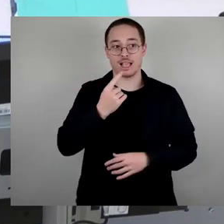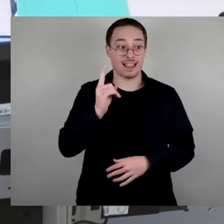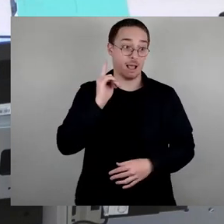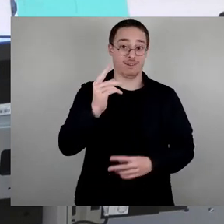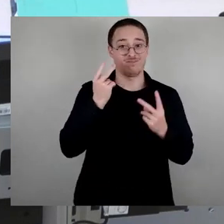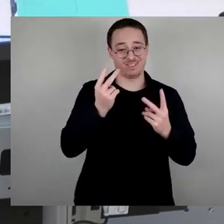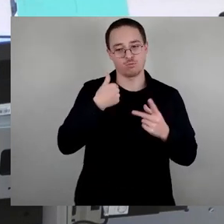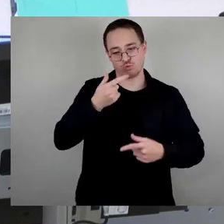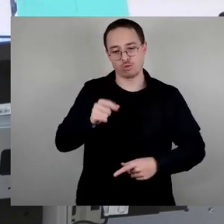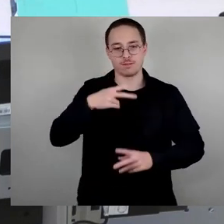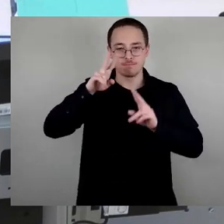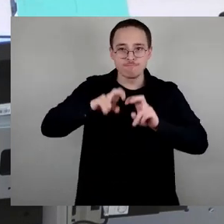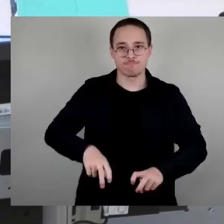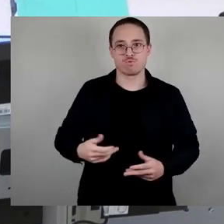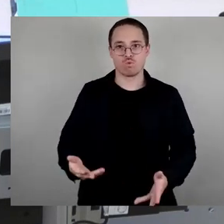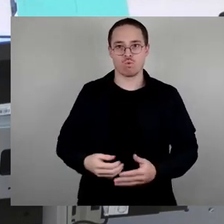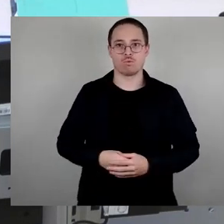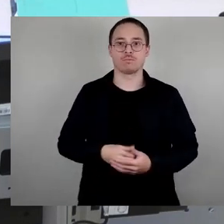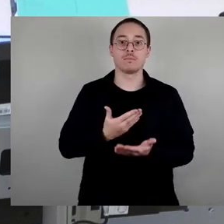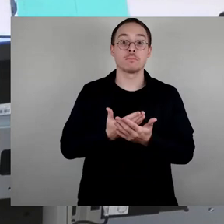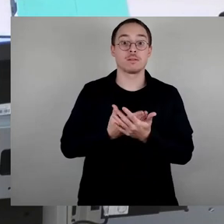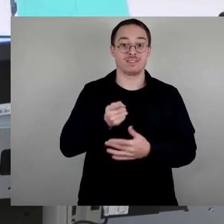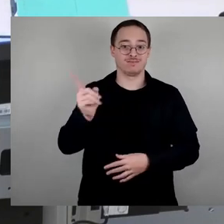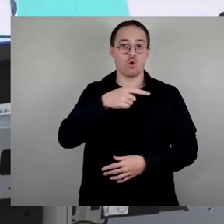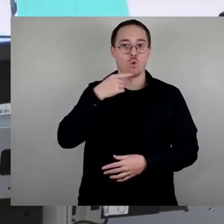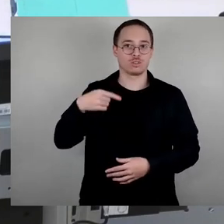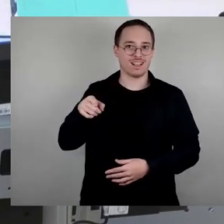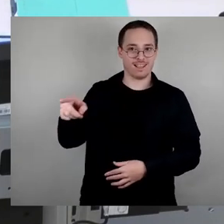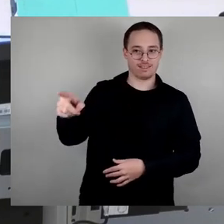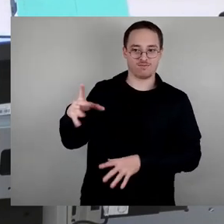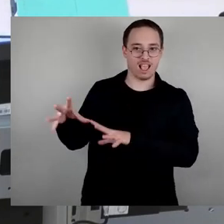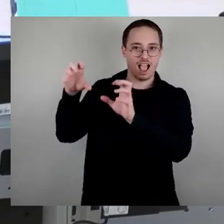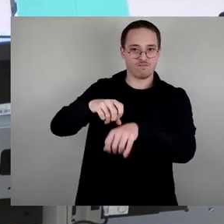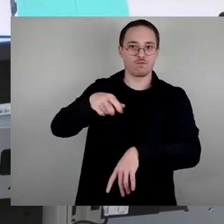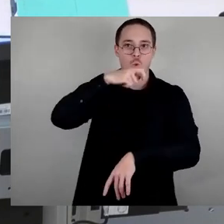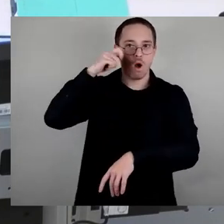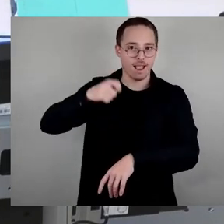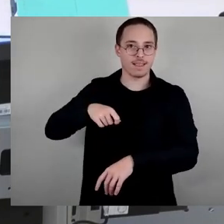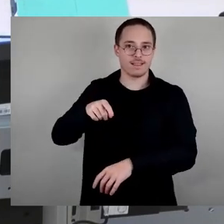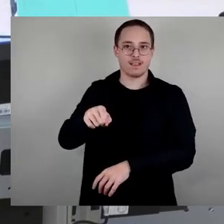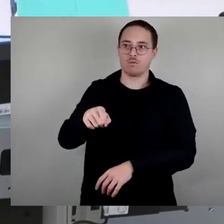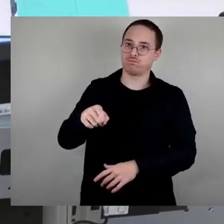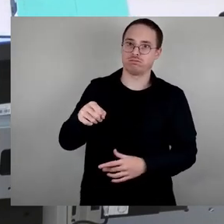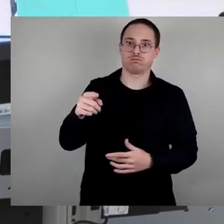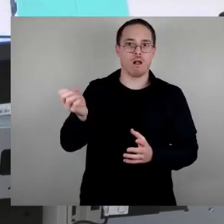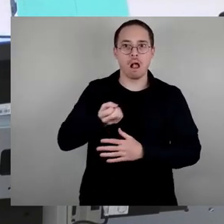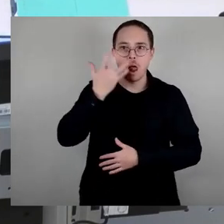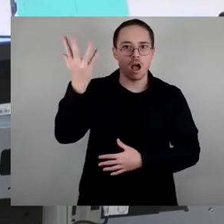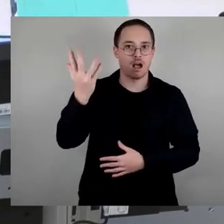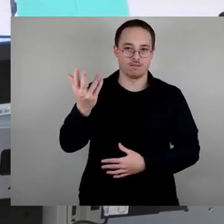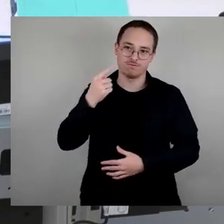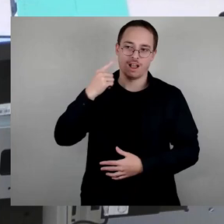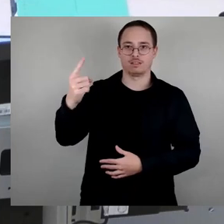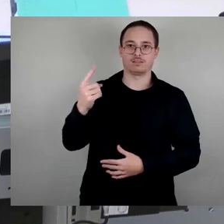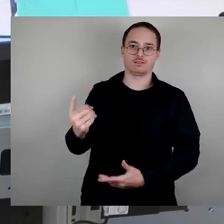Angriffskrieg Russlands gegen die Ukraine, ist nach meinem Dafürhalten so klar wie selten was. Und